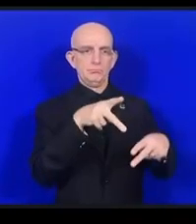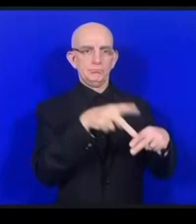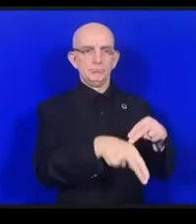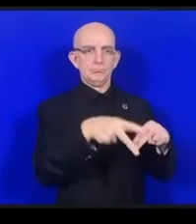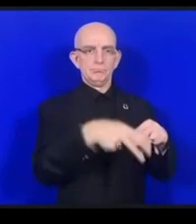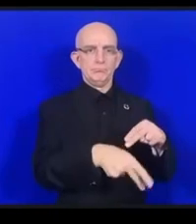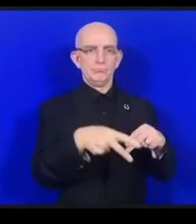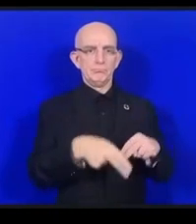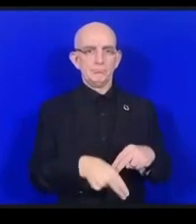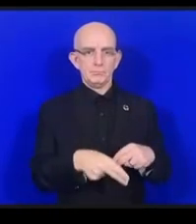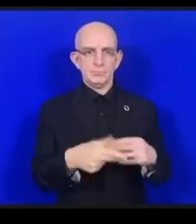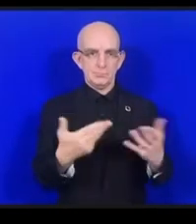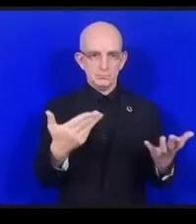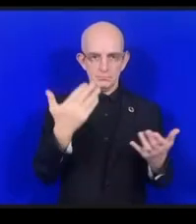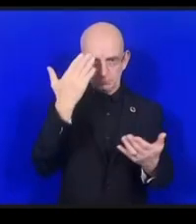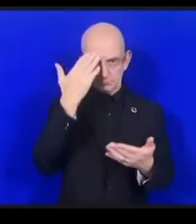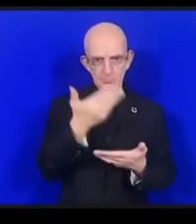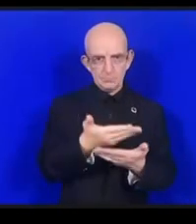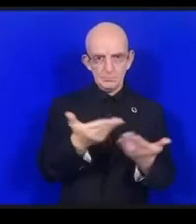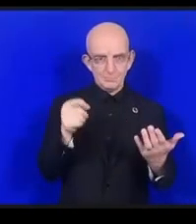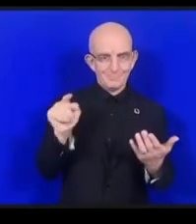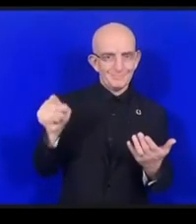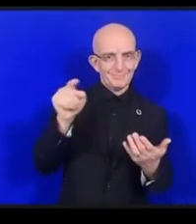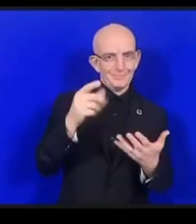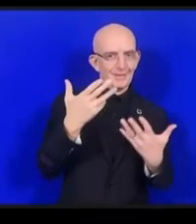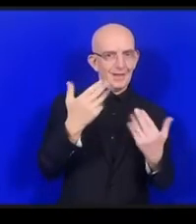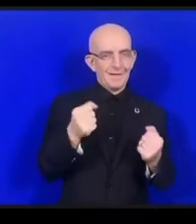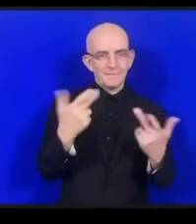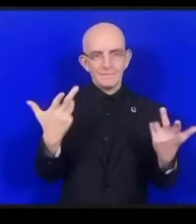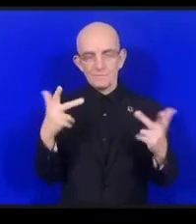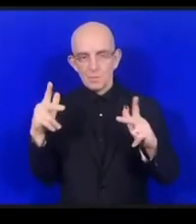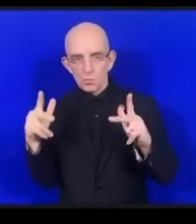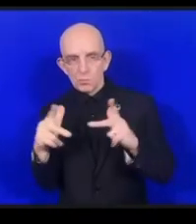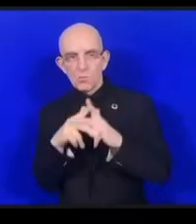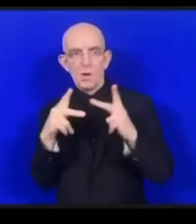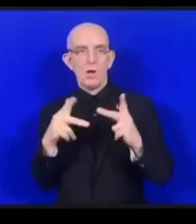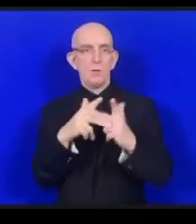例えば世界には多くの